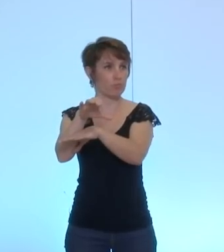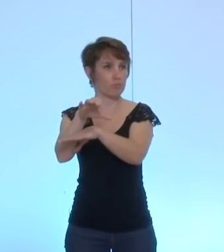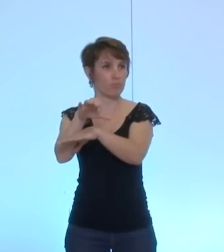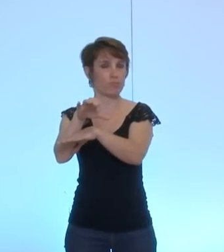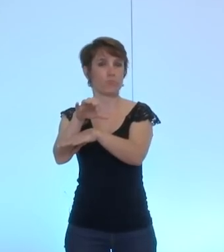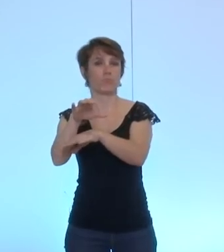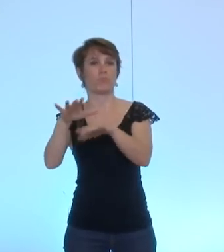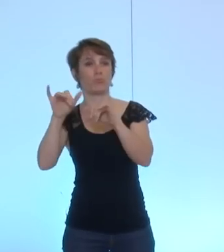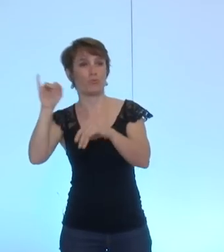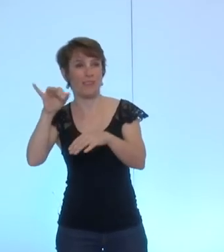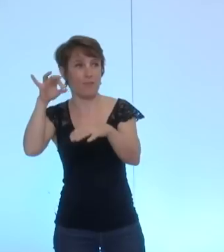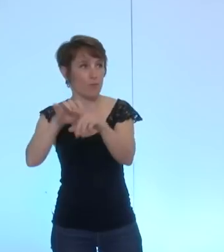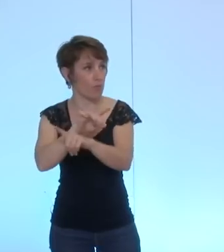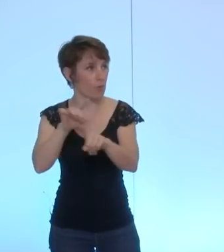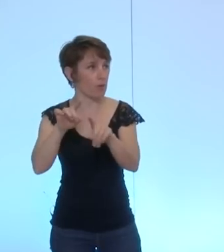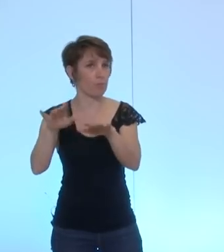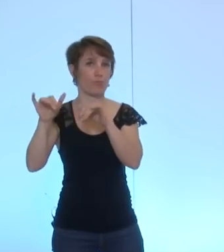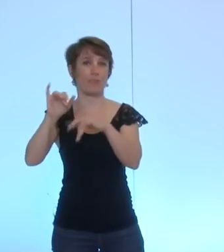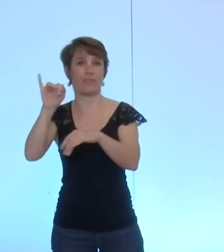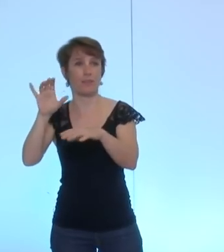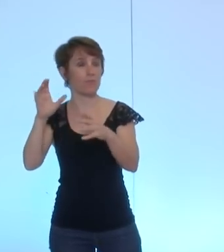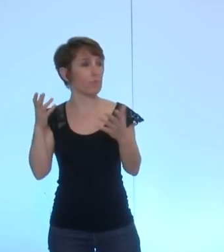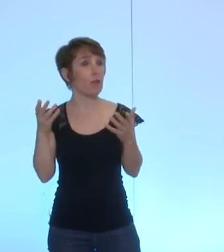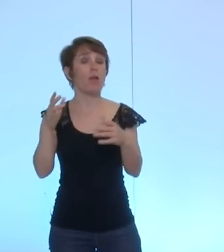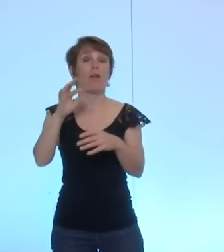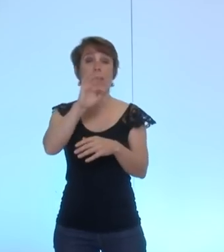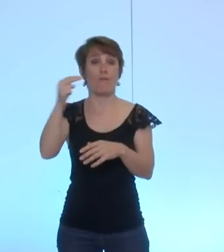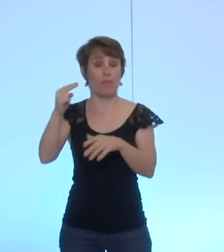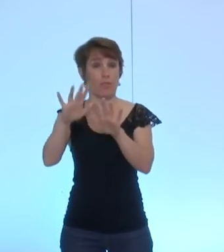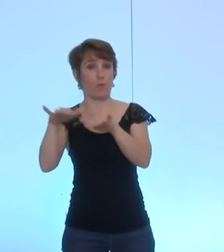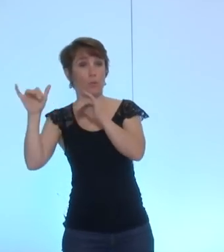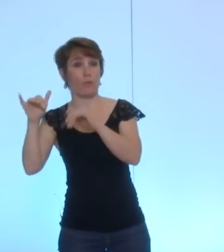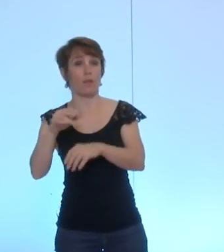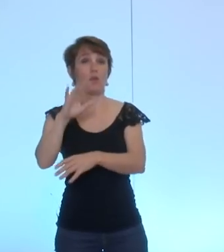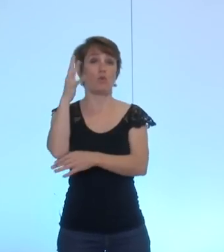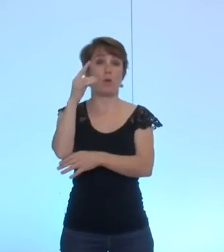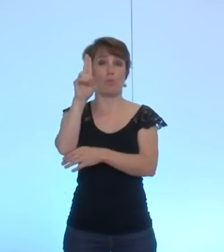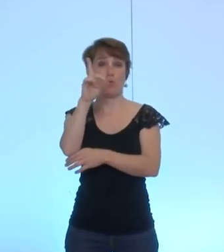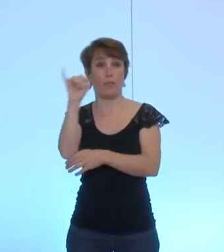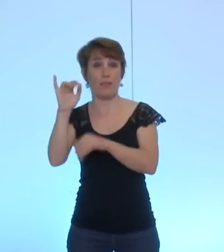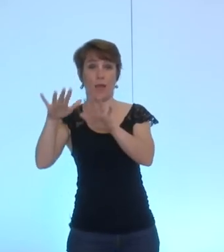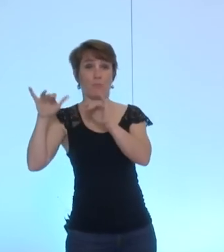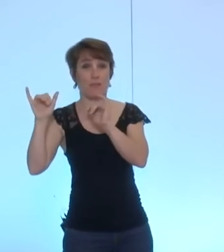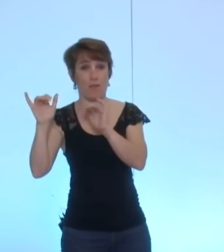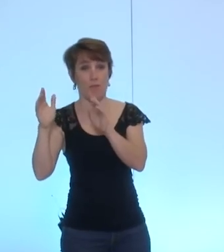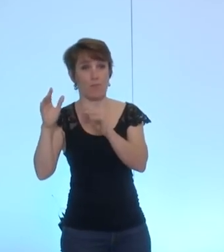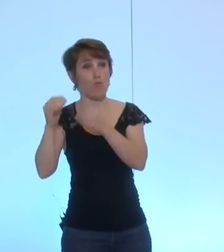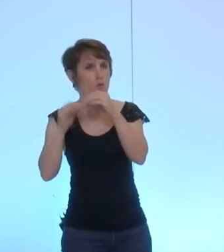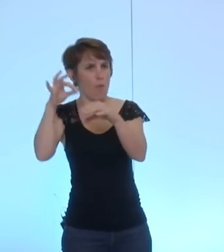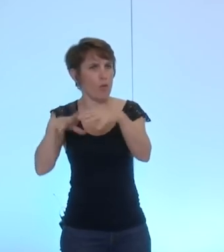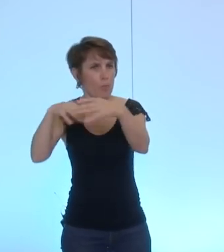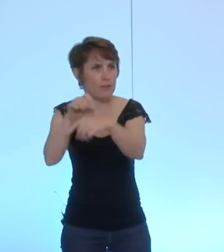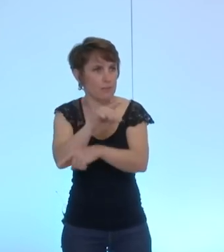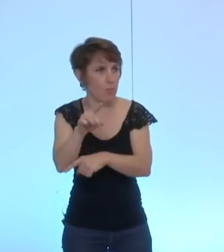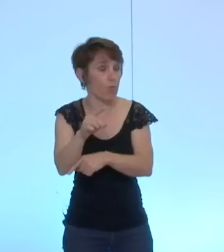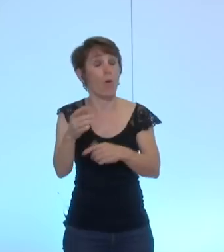Qui ne prend pas part au vote ? Le Front National s'abstient. L'UMP, UDI, Sous-Étés Civils s'abstient. Qui ne prend pas part au vote ? Et le